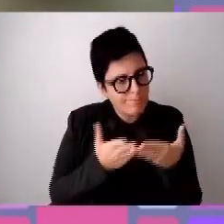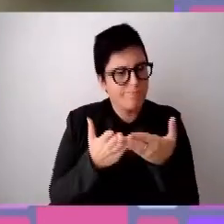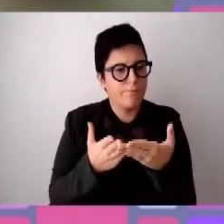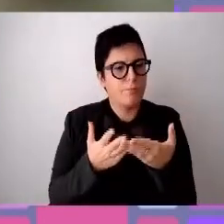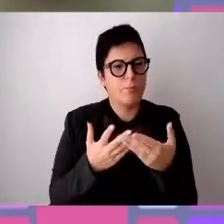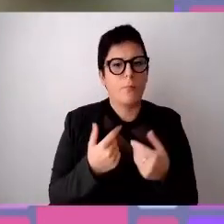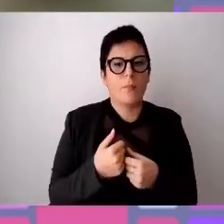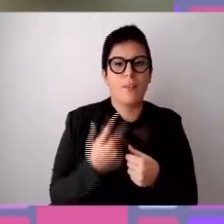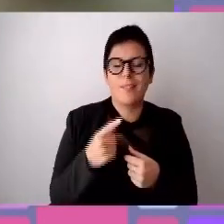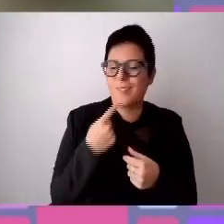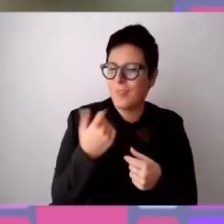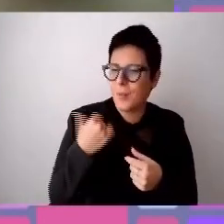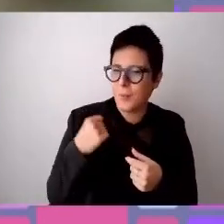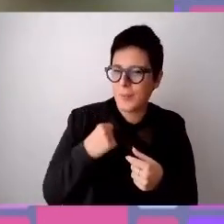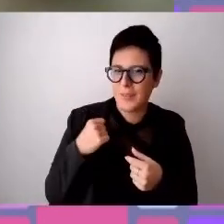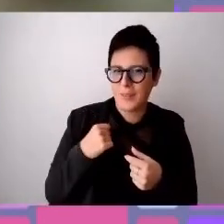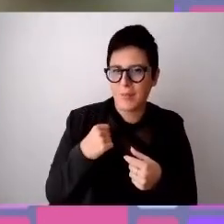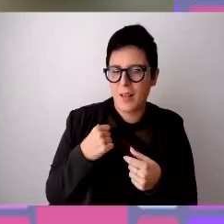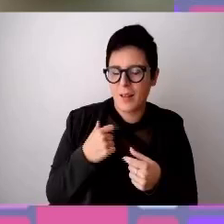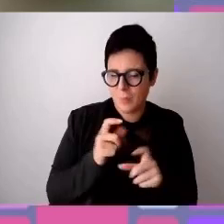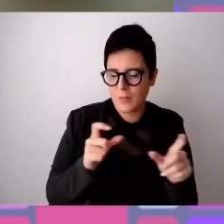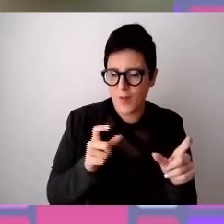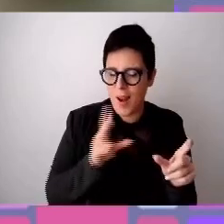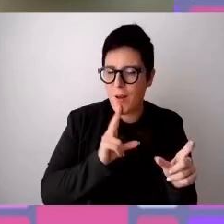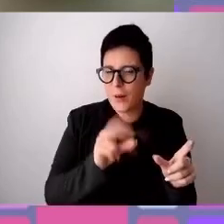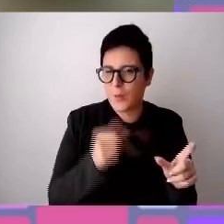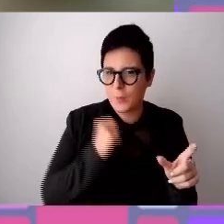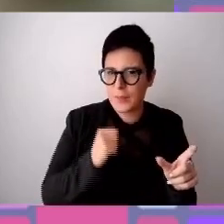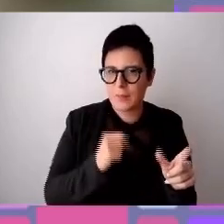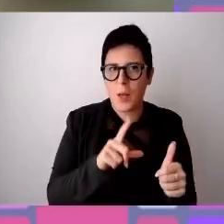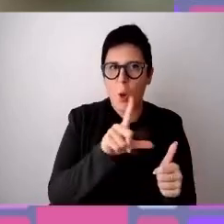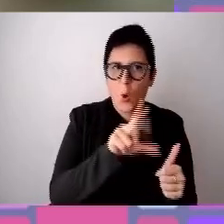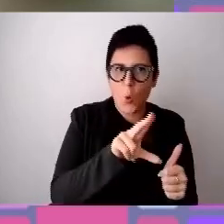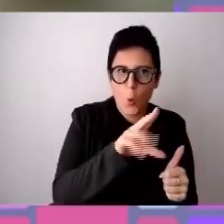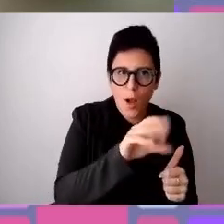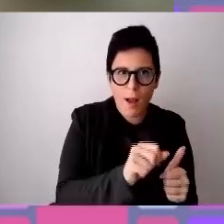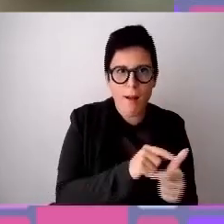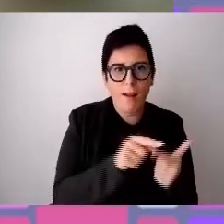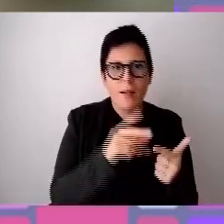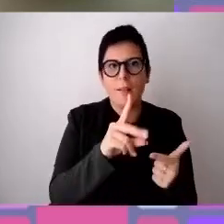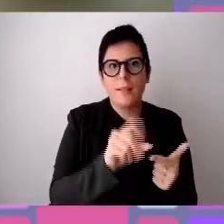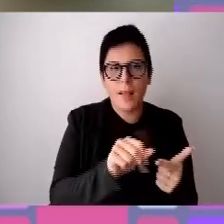quello che dicevano le persone che hanno parlato prima di me e quindi Luca, Danilo, Giorgio in particolar modo